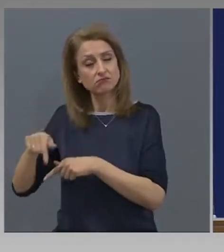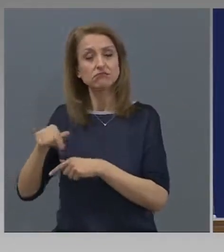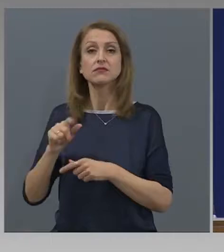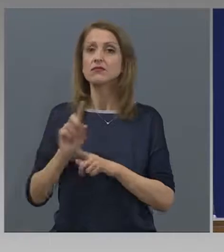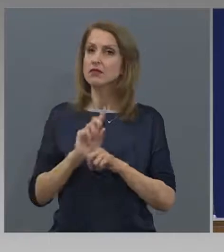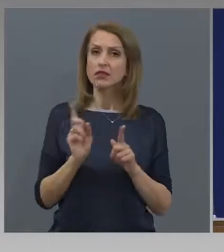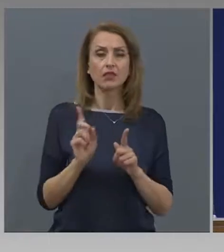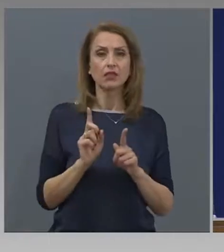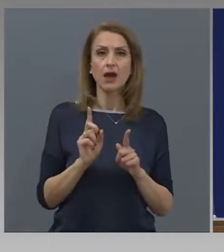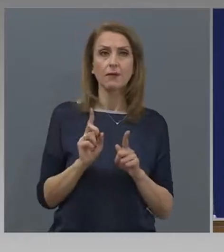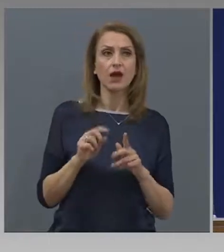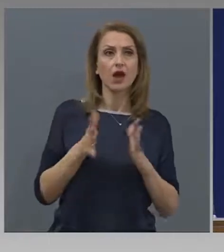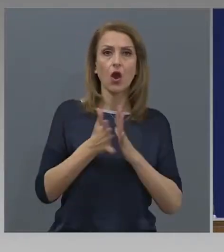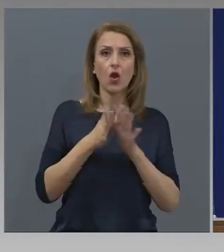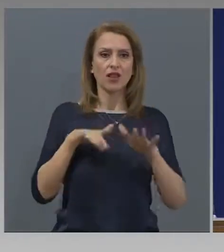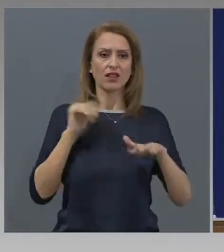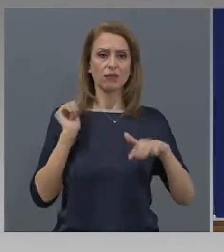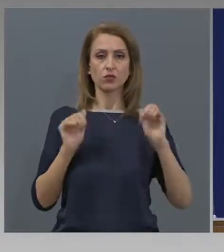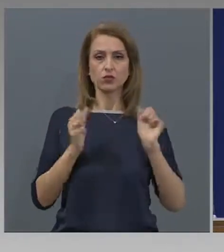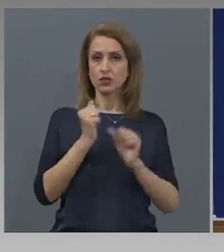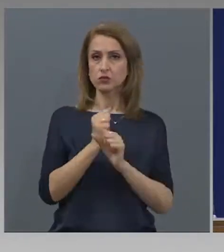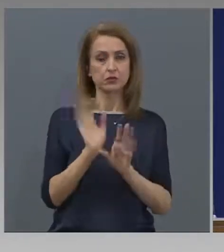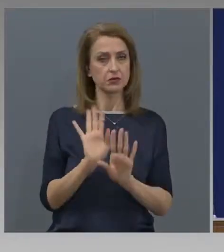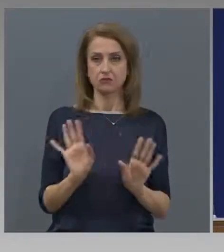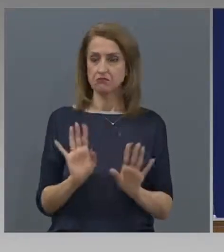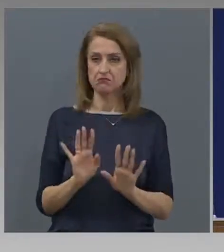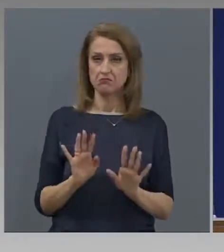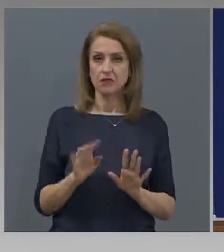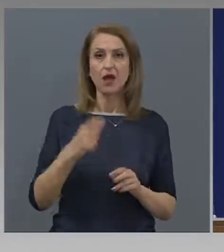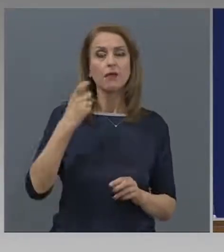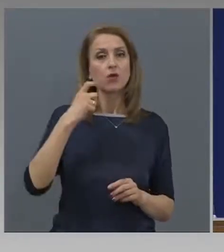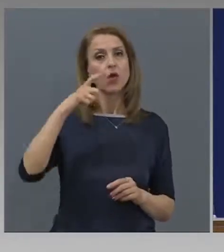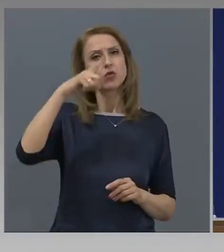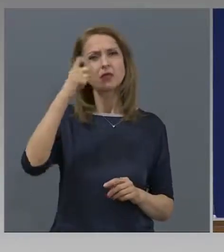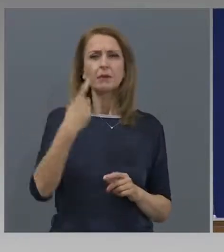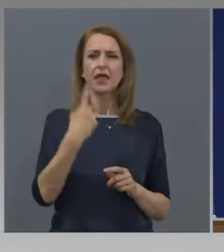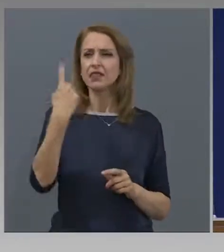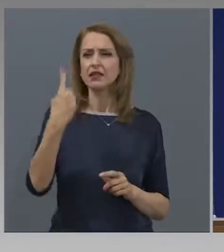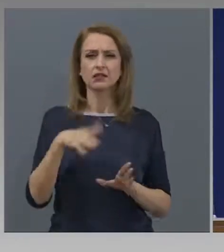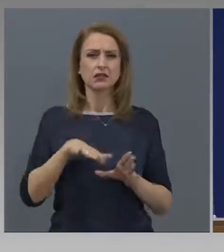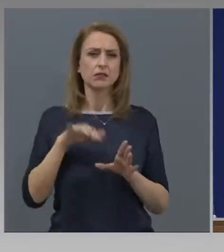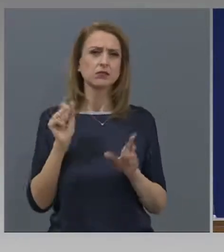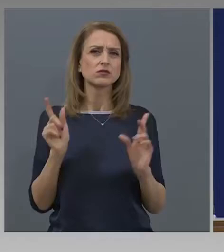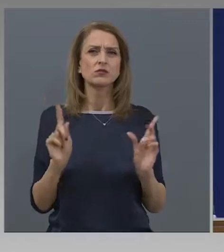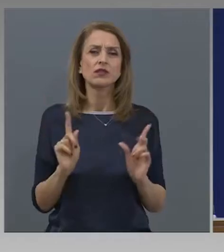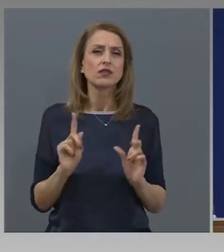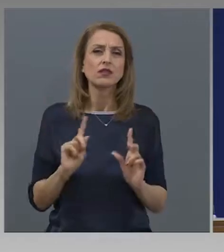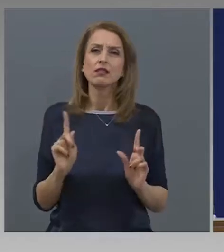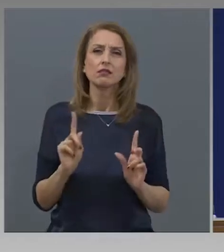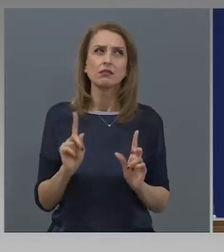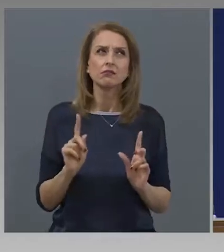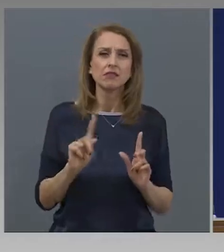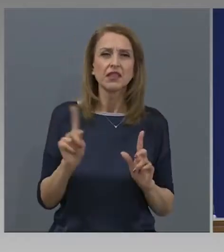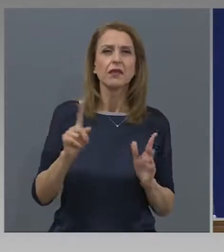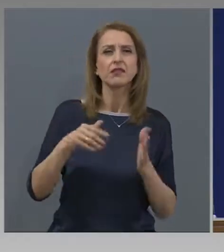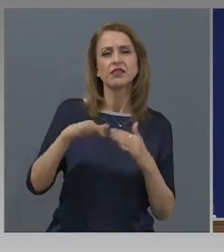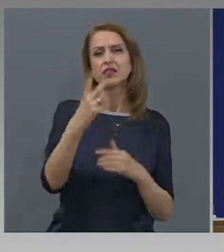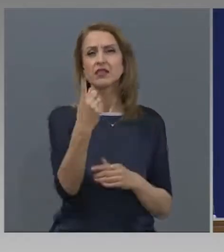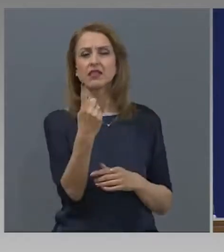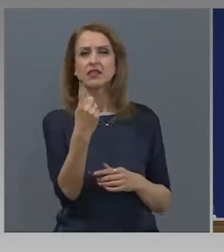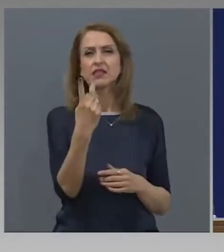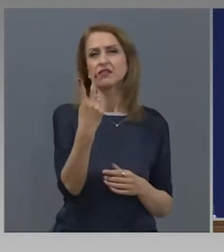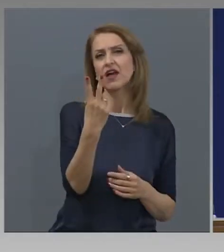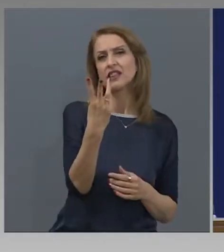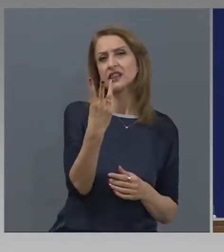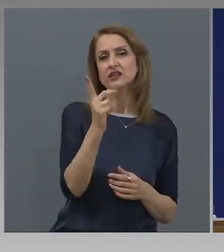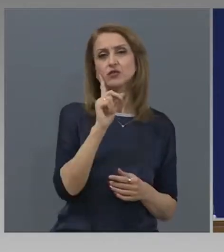отлив от наслужители от бюрата по труда. Имаме единични случаи, не повече от 2-3 в цялата